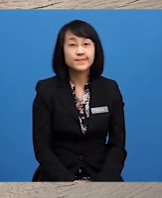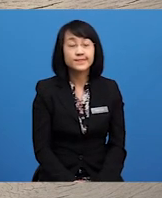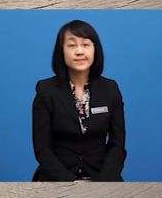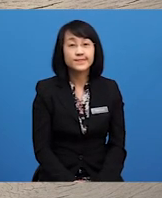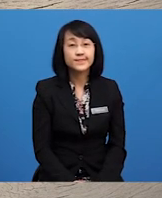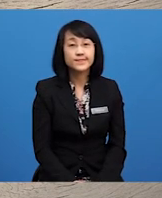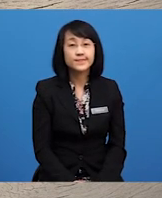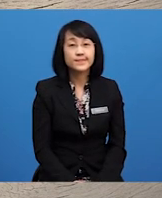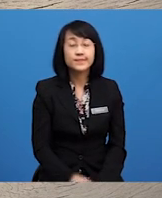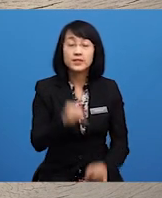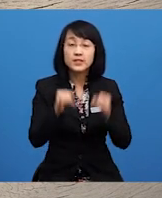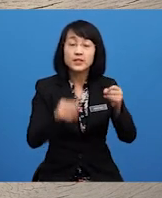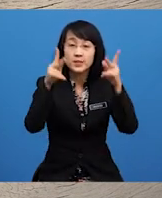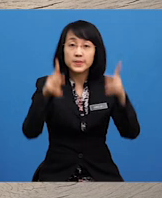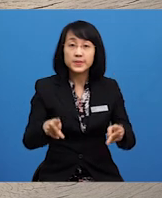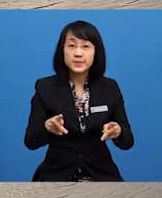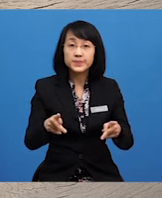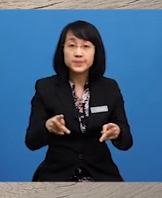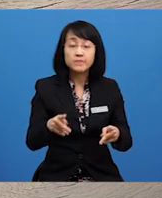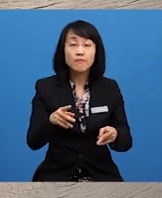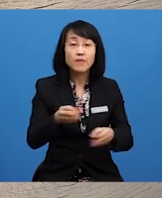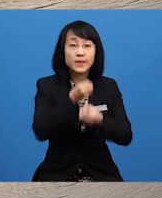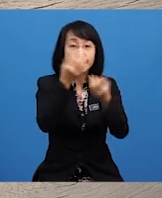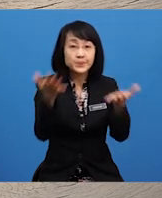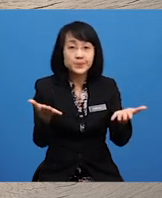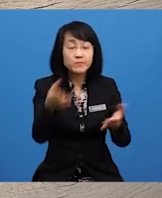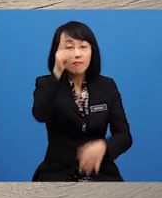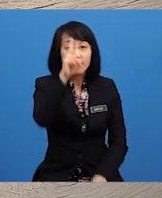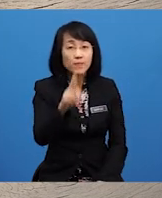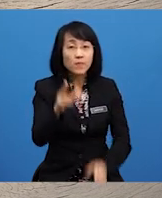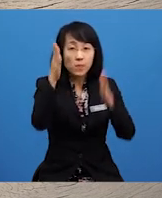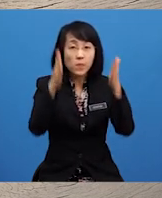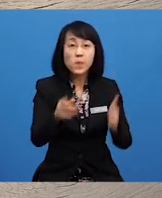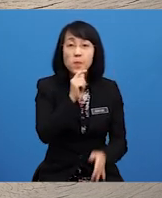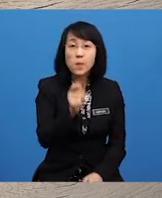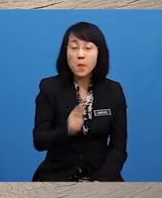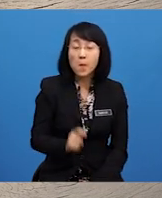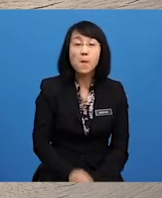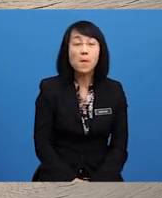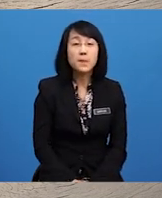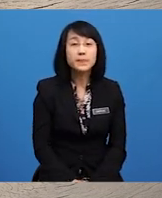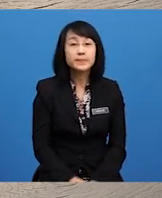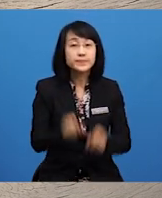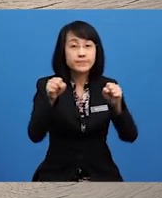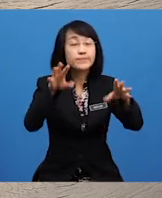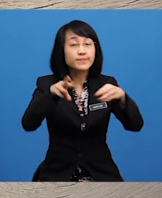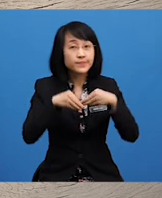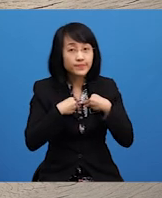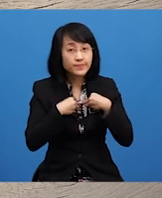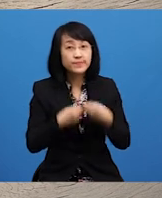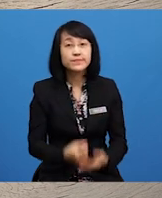pelajar menyatakan berakhlak mulia Atau menghormati orang tua Juga boleh diterima